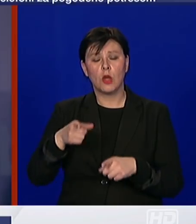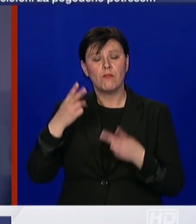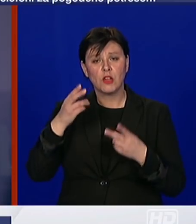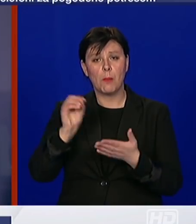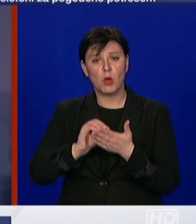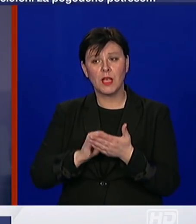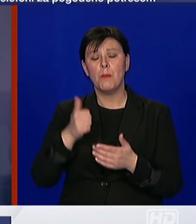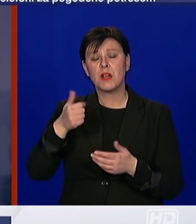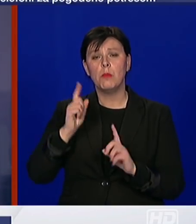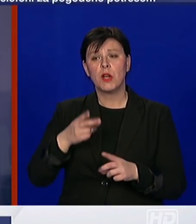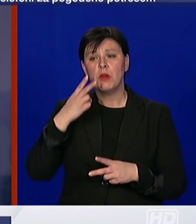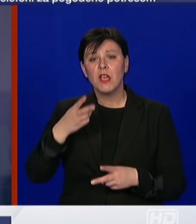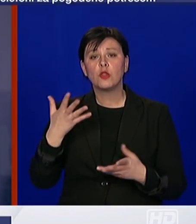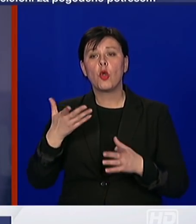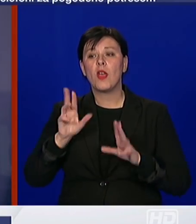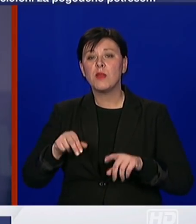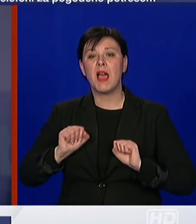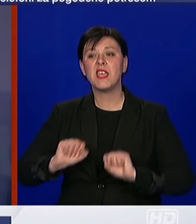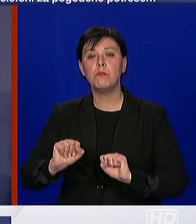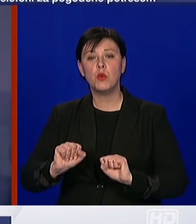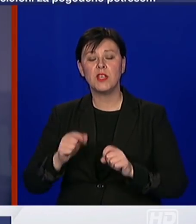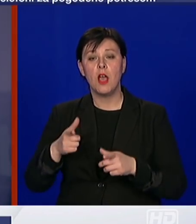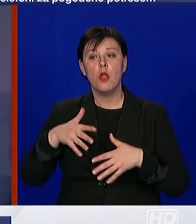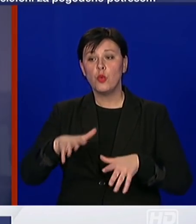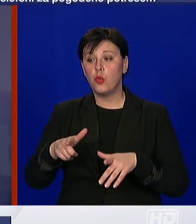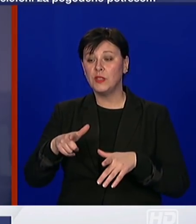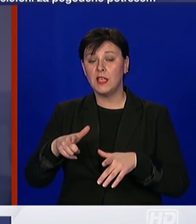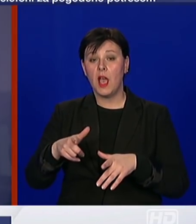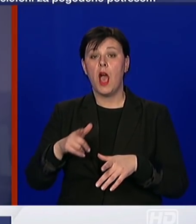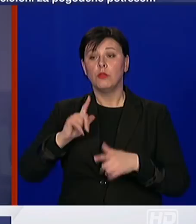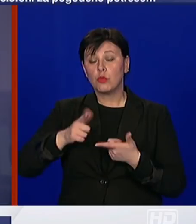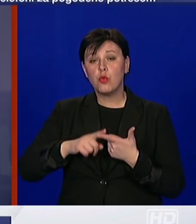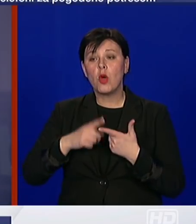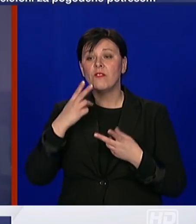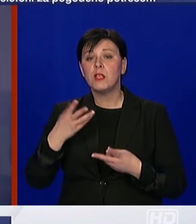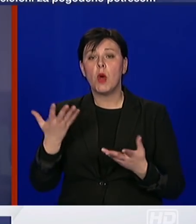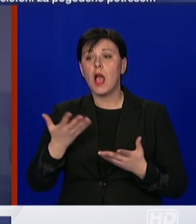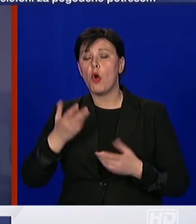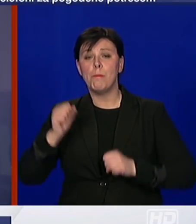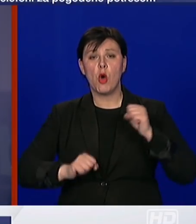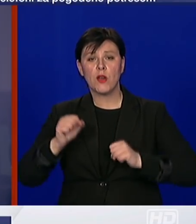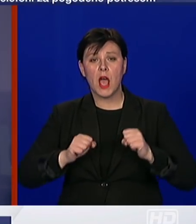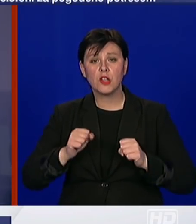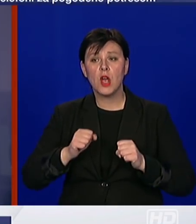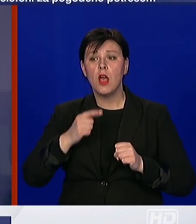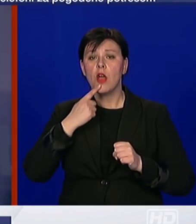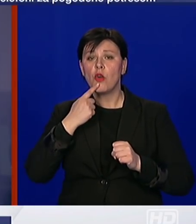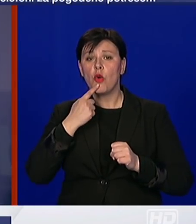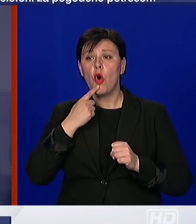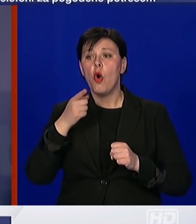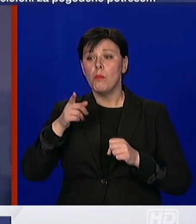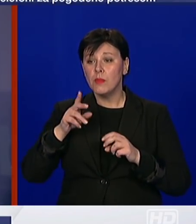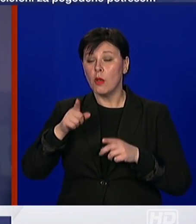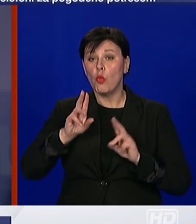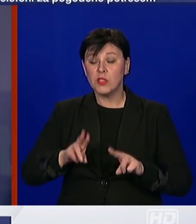Prvo da vidimo koliko imamo imunih ljudi u populaciji, a drugo da vidimo koje su karakteristike onih koji su asimptomatski kliconoši i